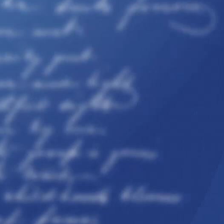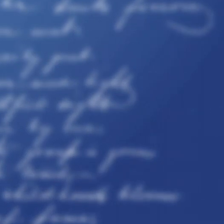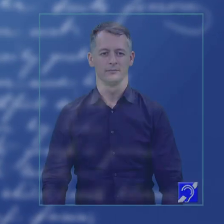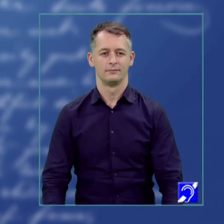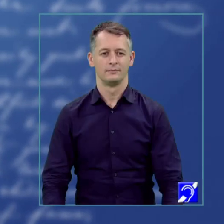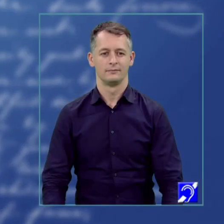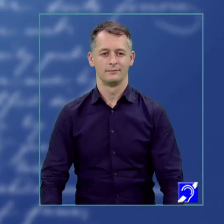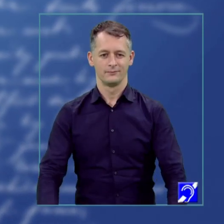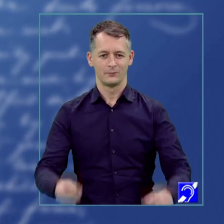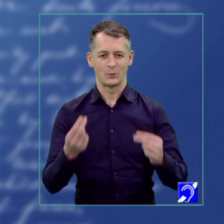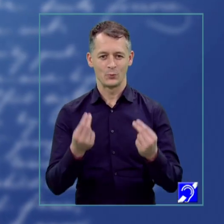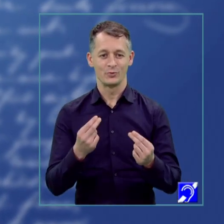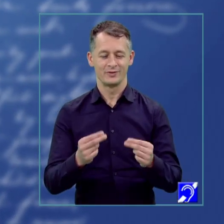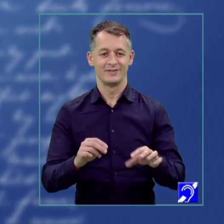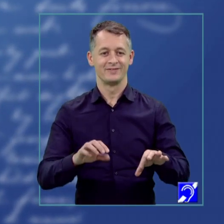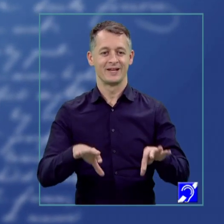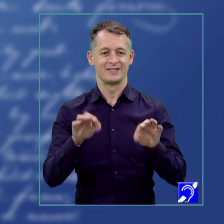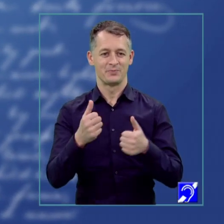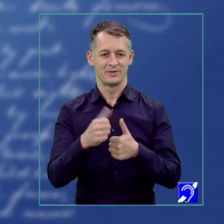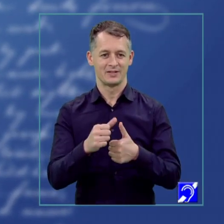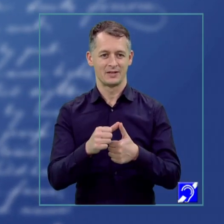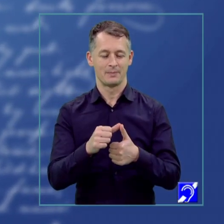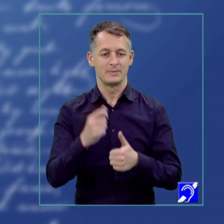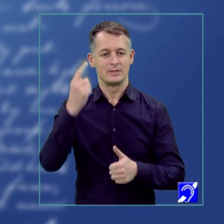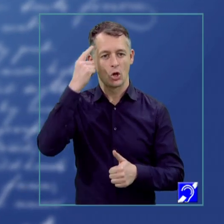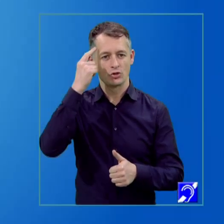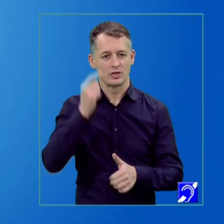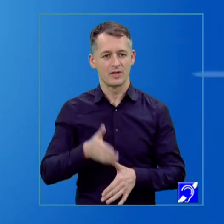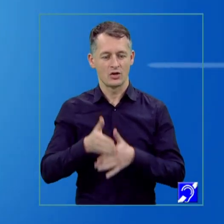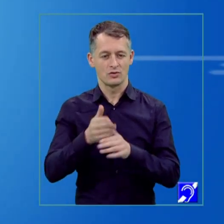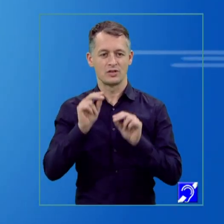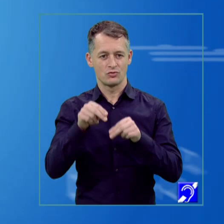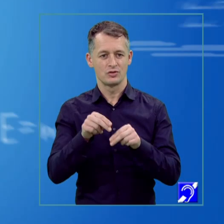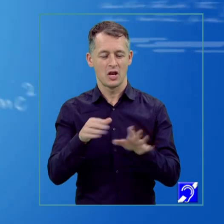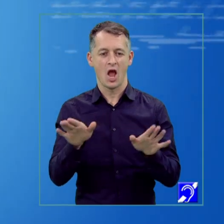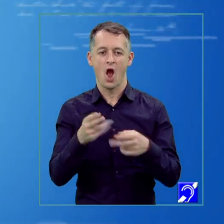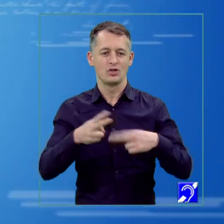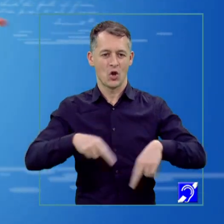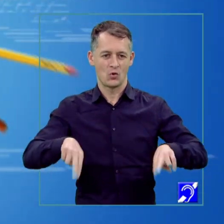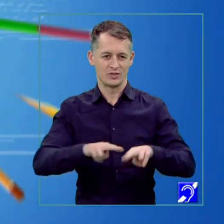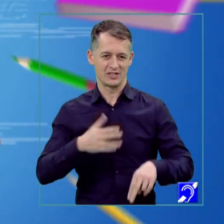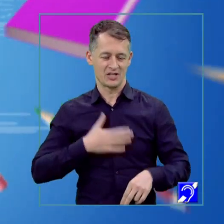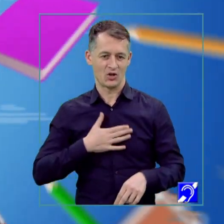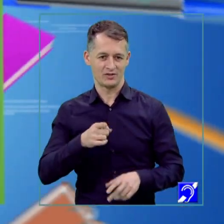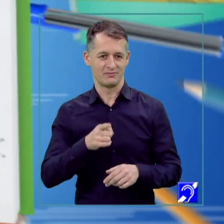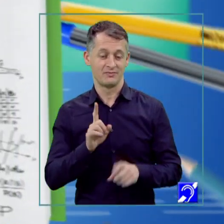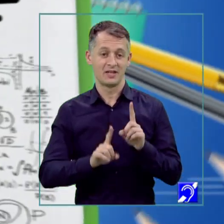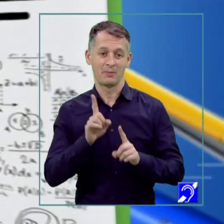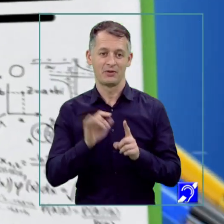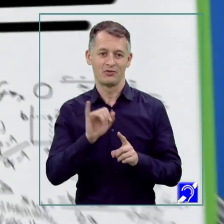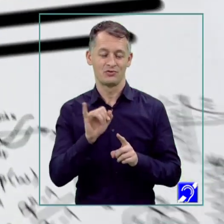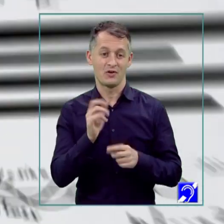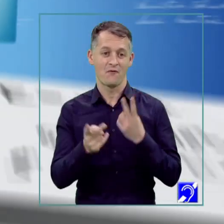Bun găsit, prieteni! Psihologia te ajută să ajungi la orice concluzie dorești. Depinde numai de cel care o